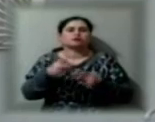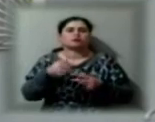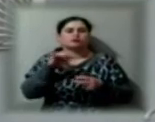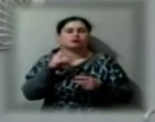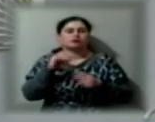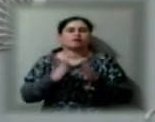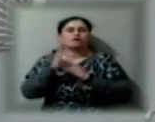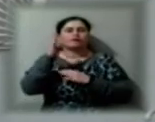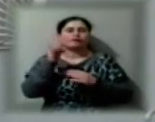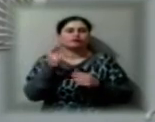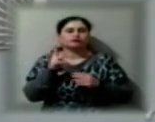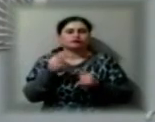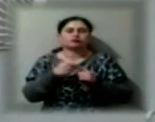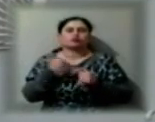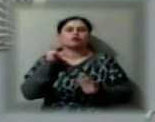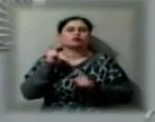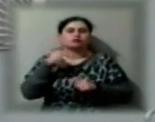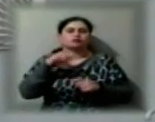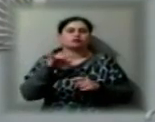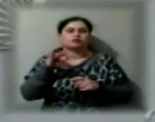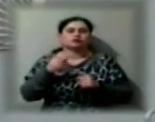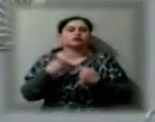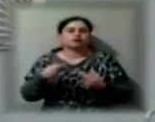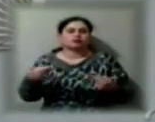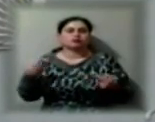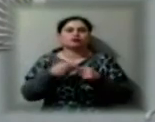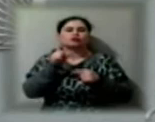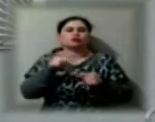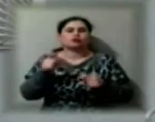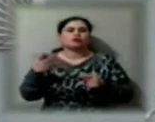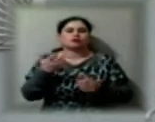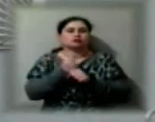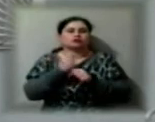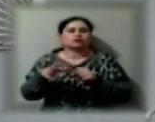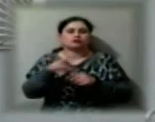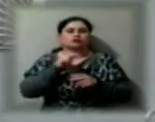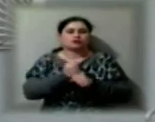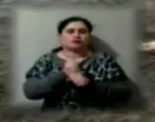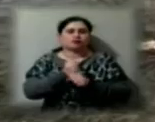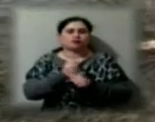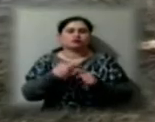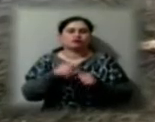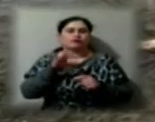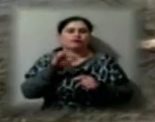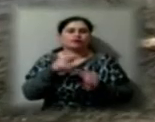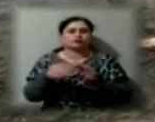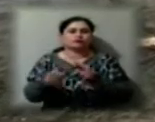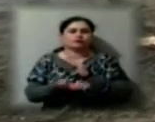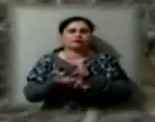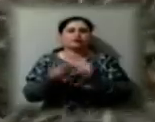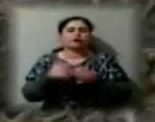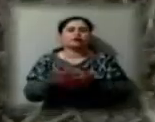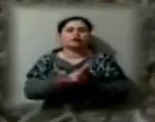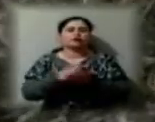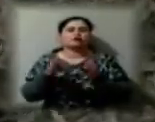грузовий транспорт, і фахівців, які забезпечують видалення дерев. Прибирають повалені вітром